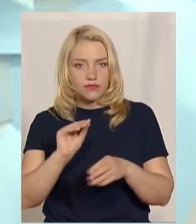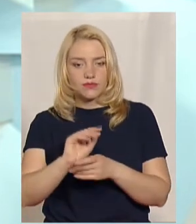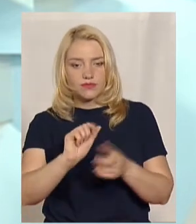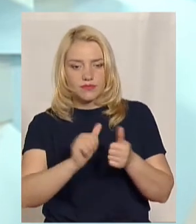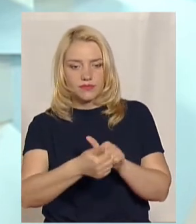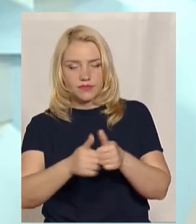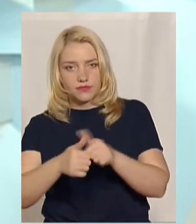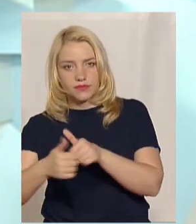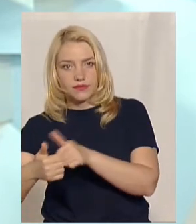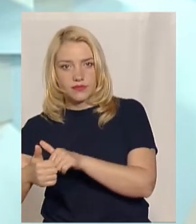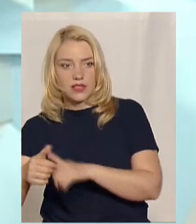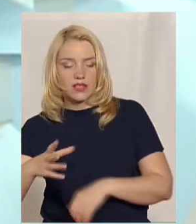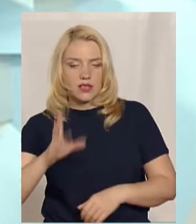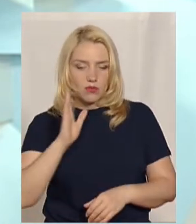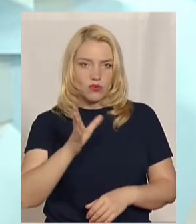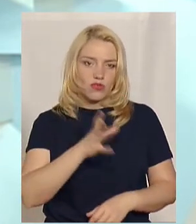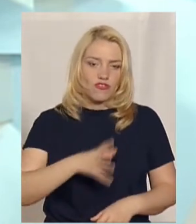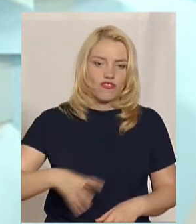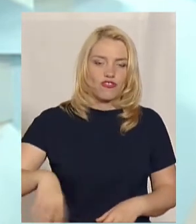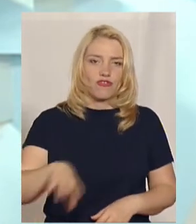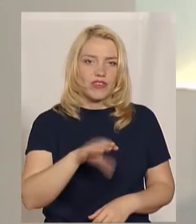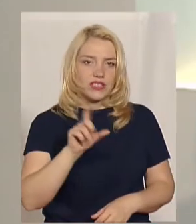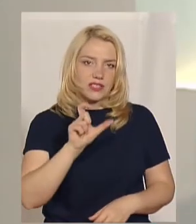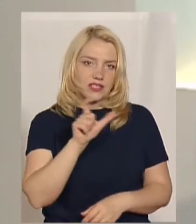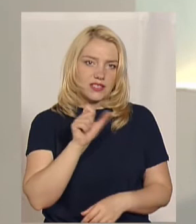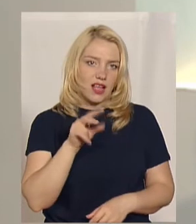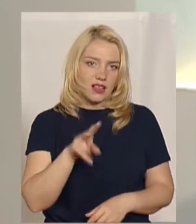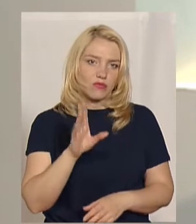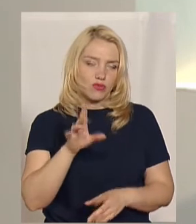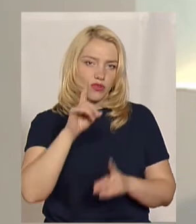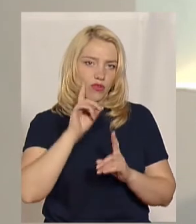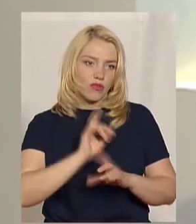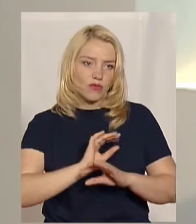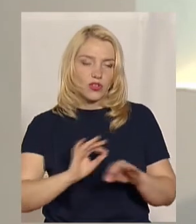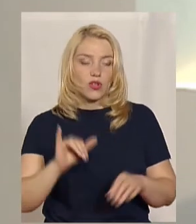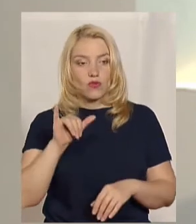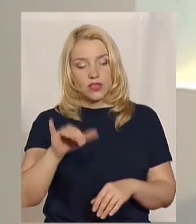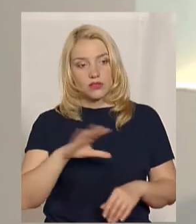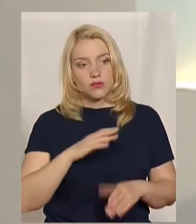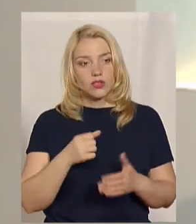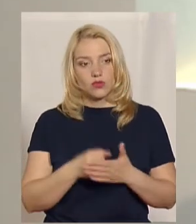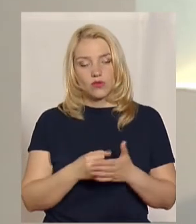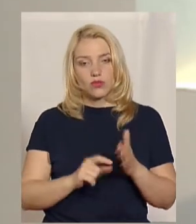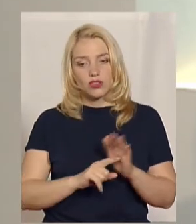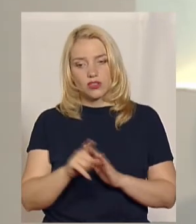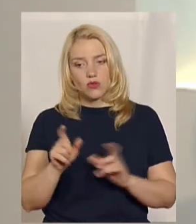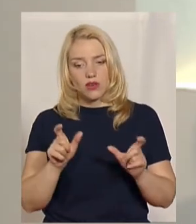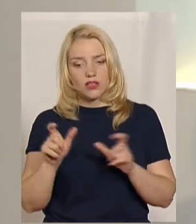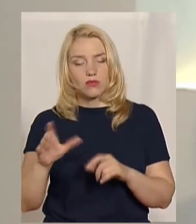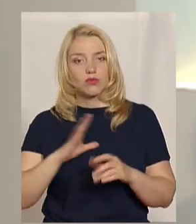абсолютно весь зал був комфортний. От у вас були до початку карантину були плани.